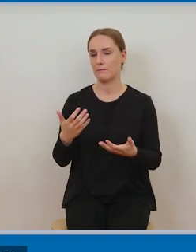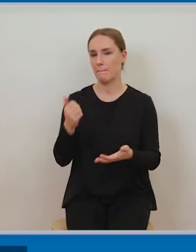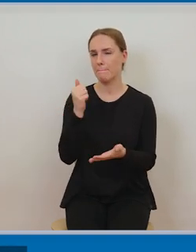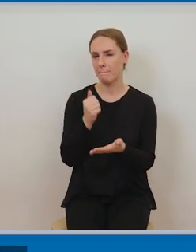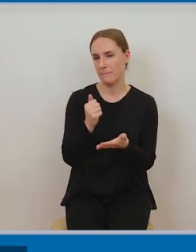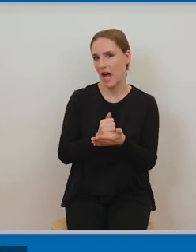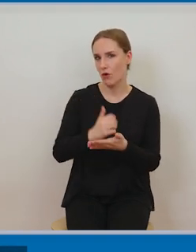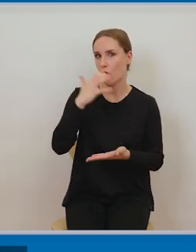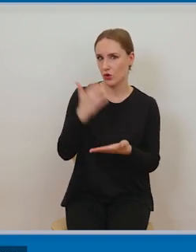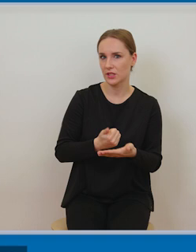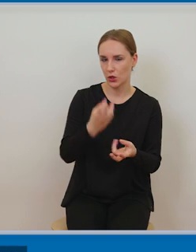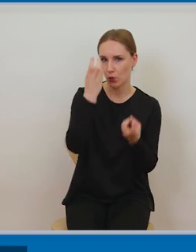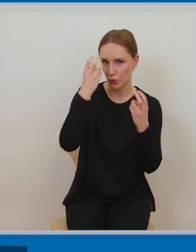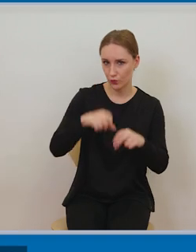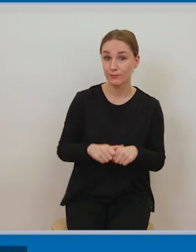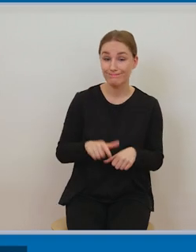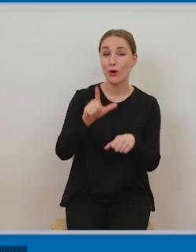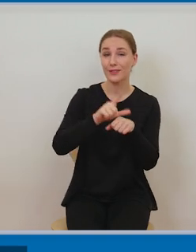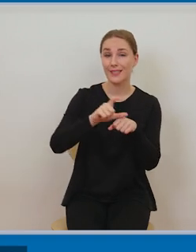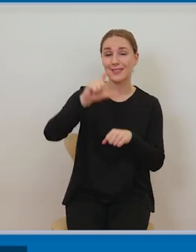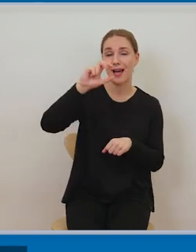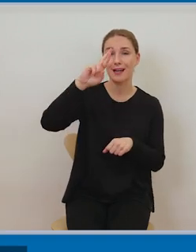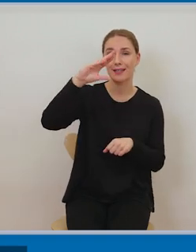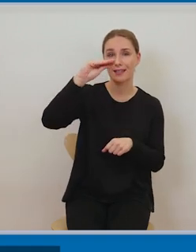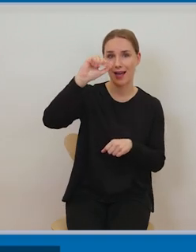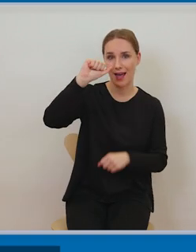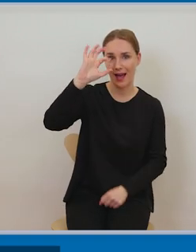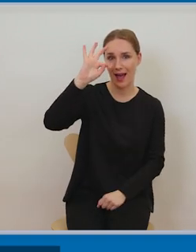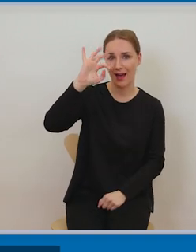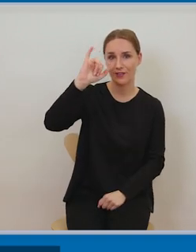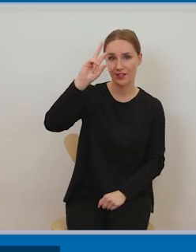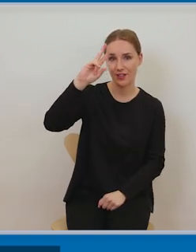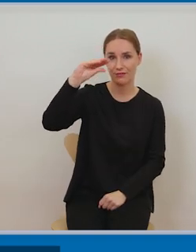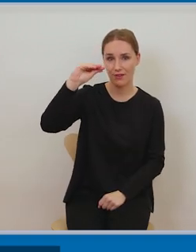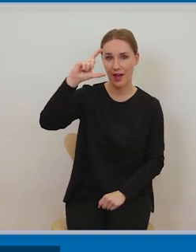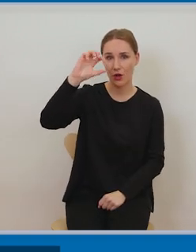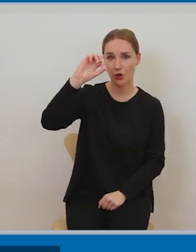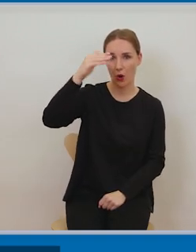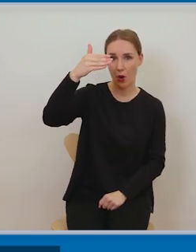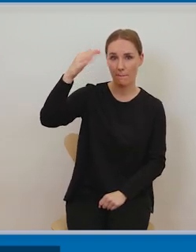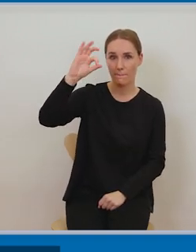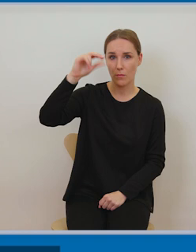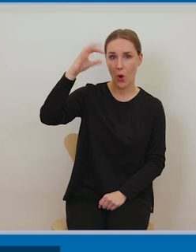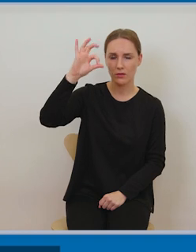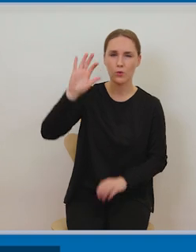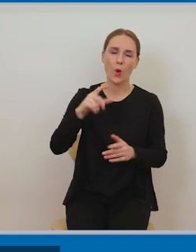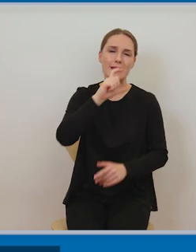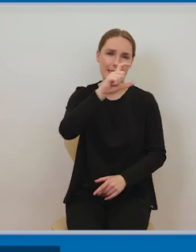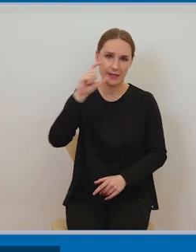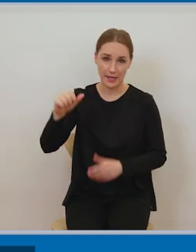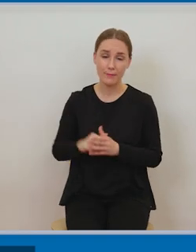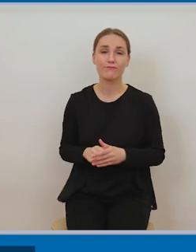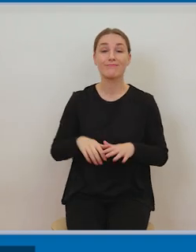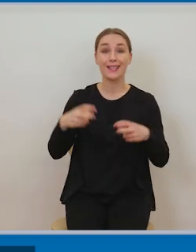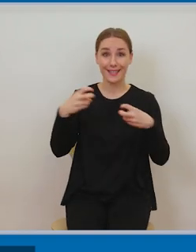licencjach Creative Commons. Coraz więcej utworów jest udostępnianych, szczególnie w internecie, na właśnie z wykorzystaniem licencji Creative